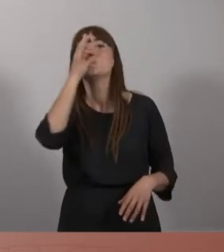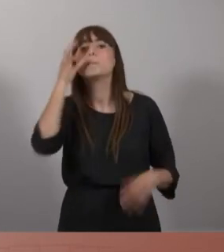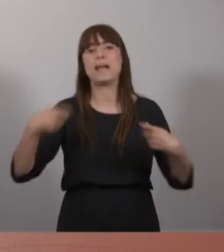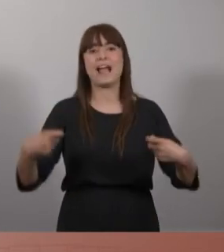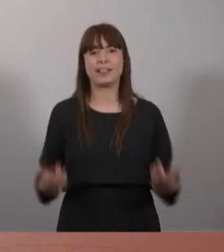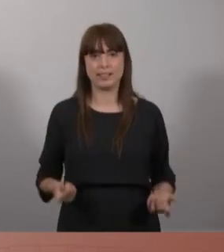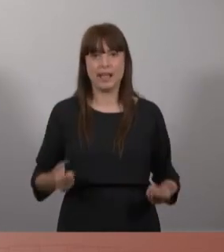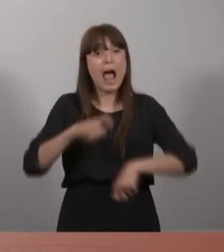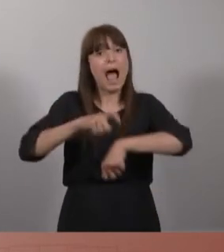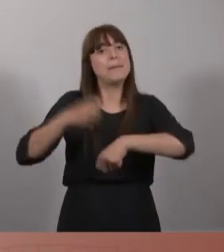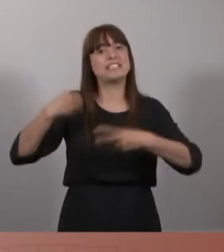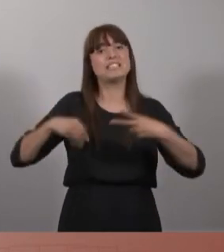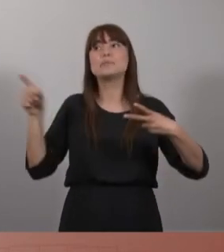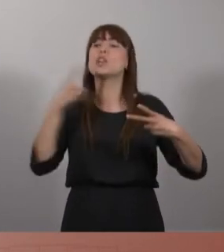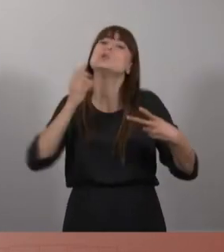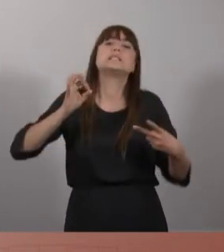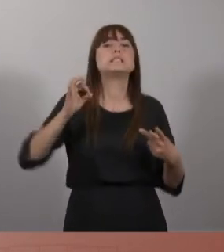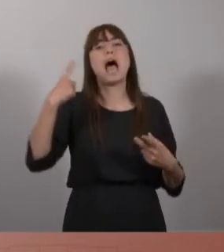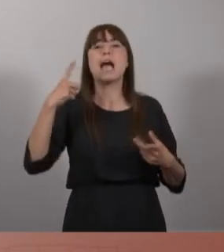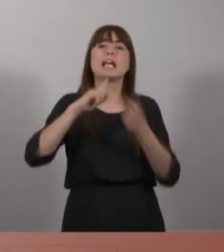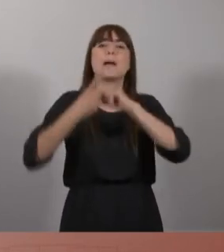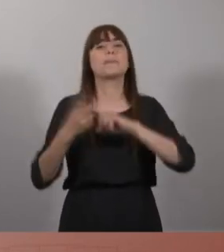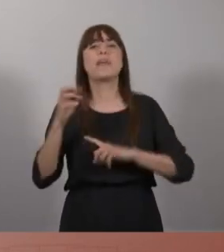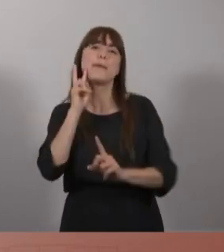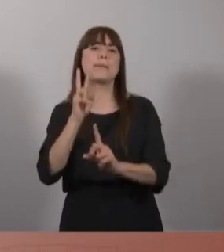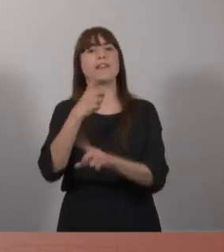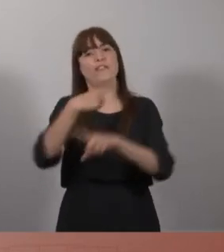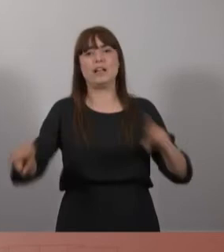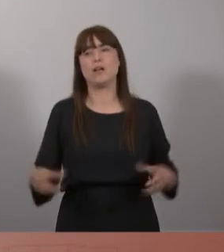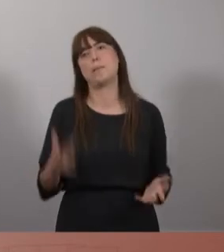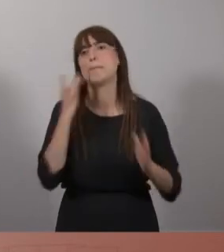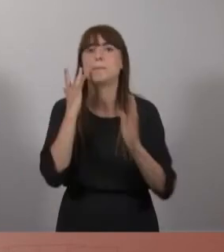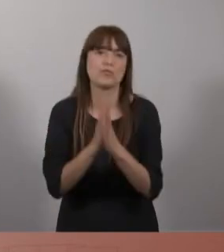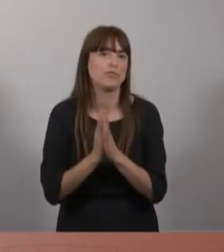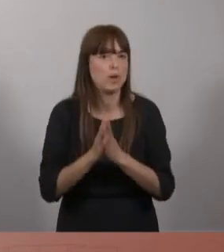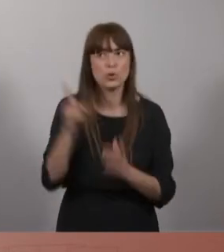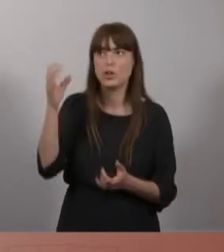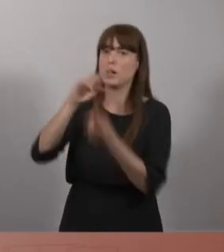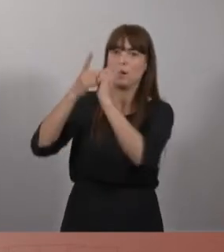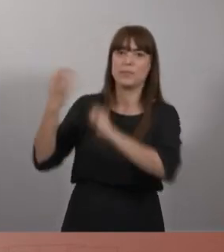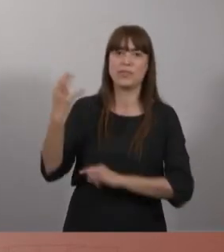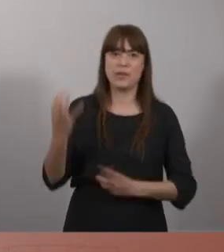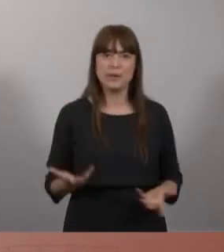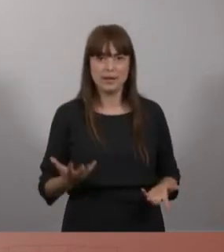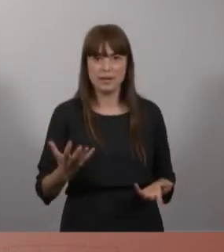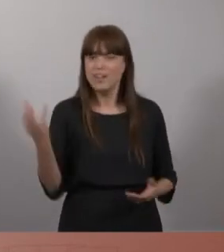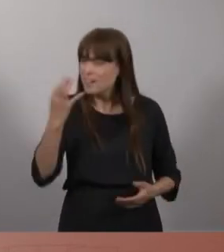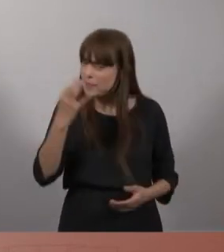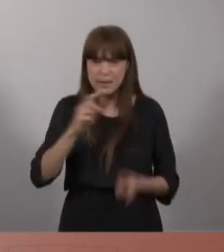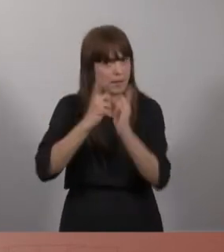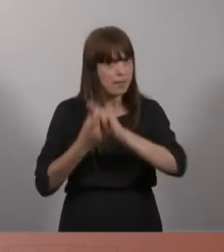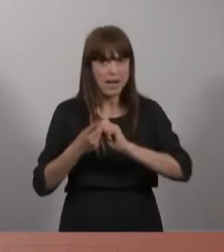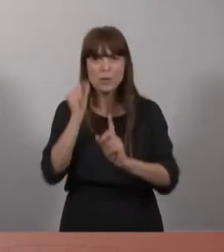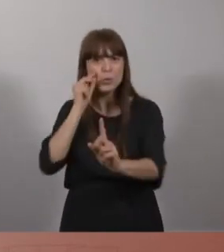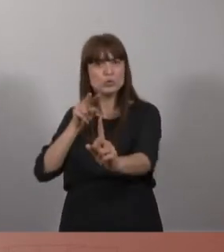però sí que és veritat que hi ha hagut uns canvis i s'ha d'entendre la cosa diferent. O canviem des del minut zero de paradigma